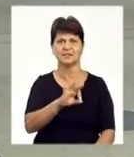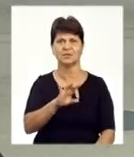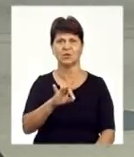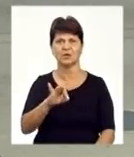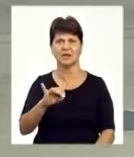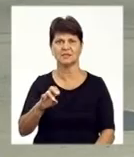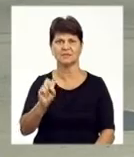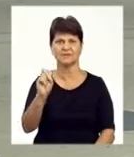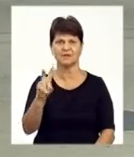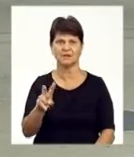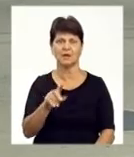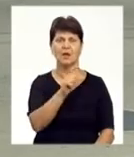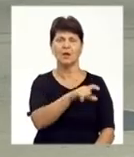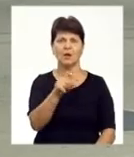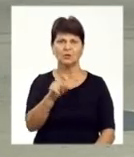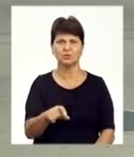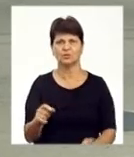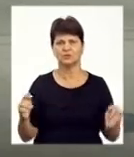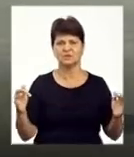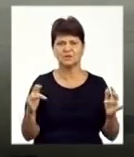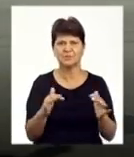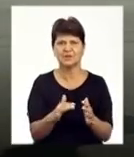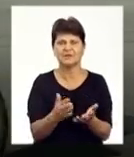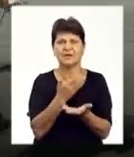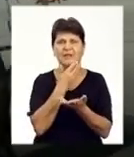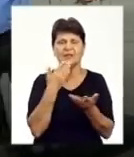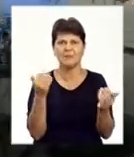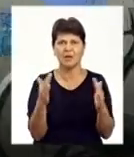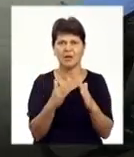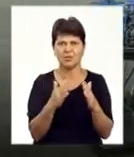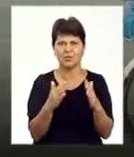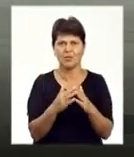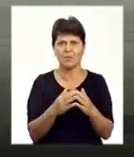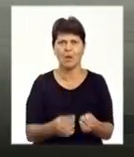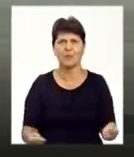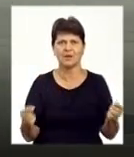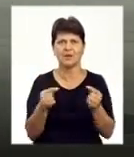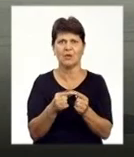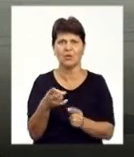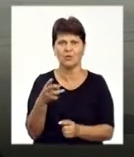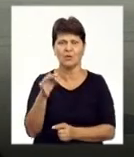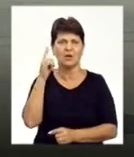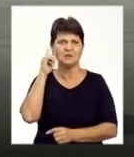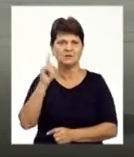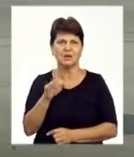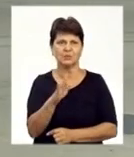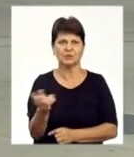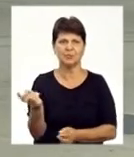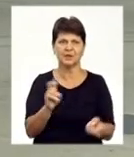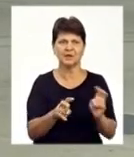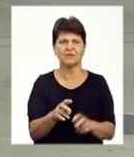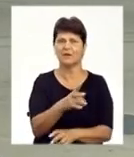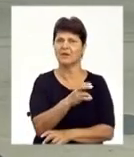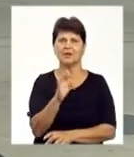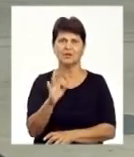Збираються люди, які не мають определенного міста жительства. Але я знаю, що будуть приходити кушати не